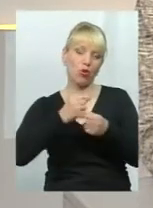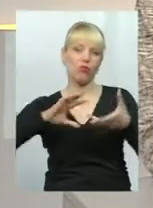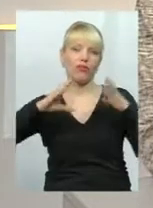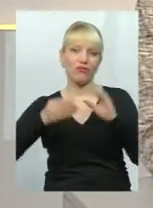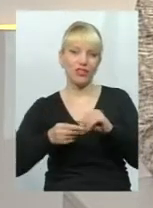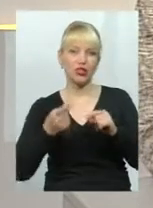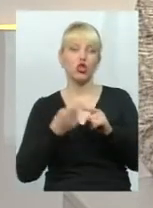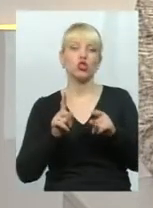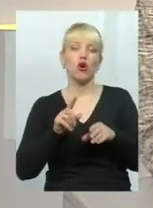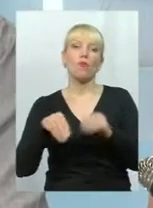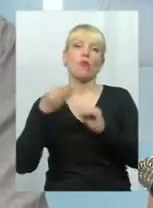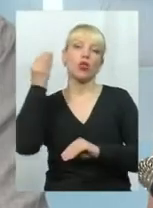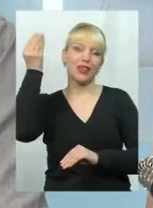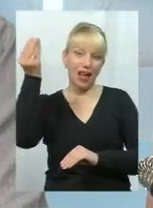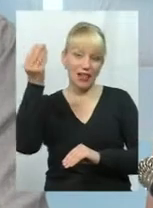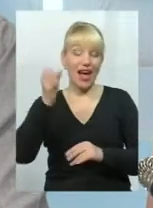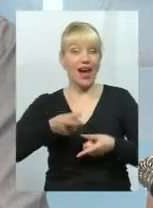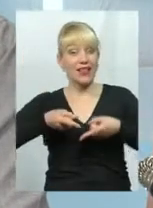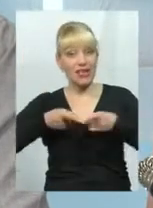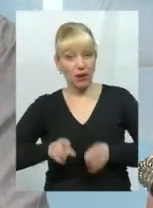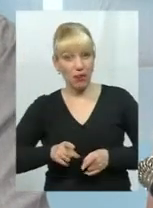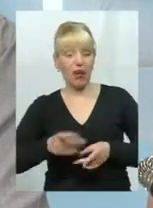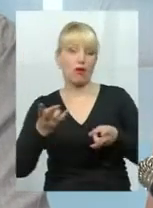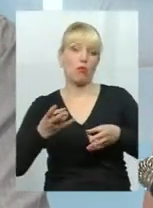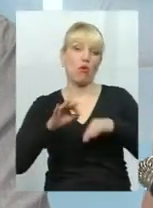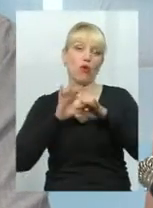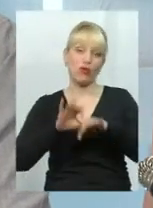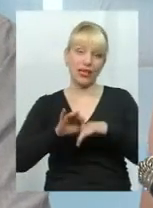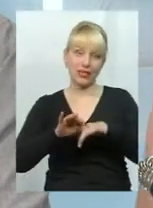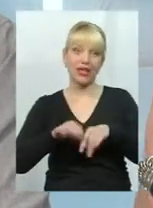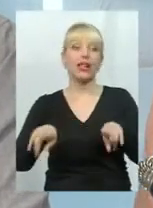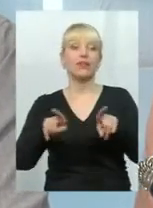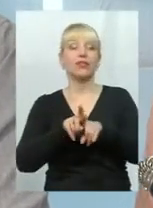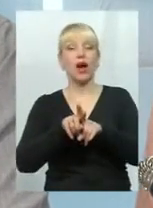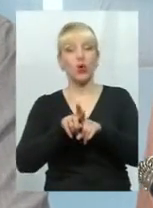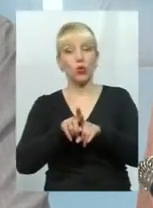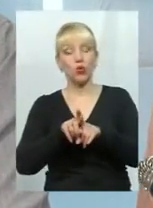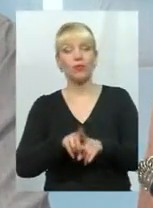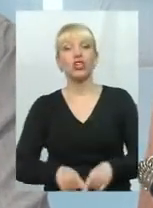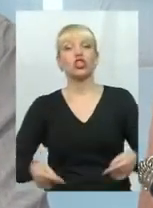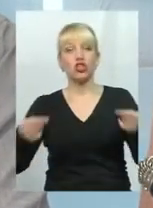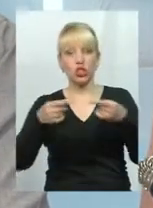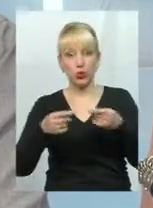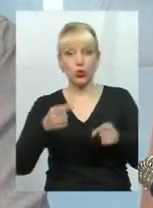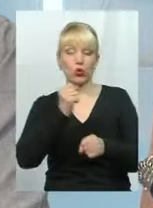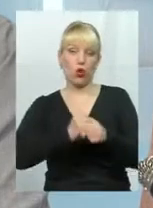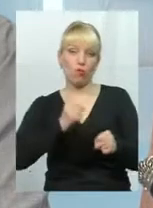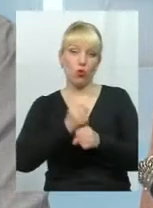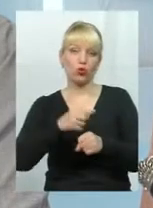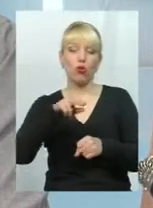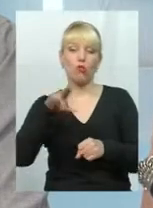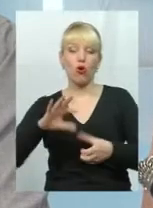статистично подали. А насправді ми маємо провести таку, знаєте, чітку-чітку роботу по